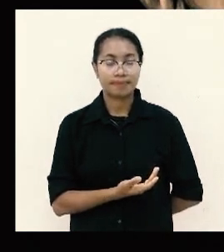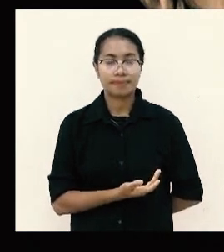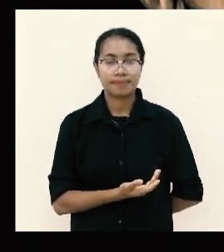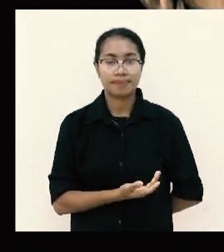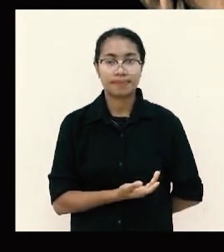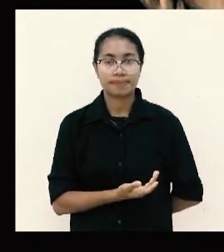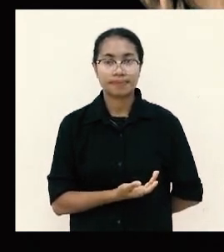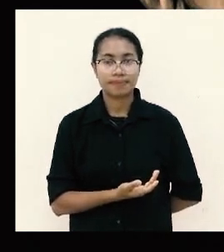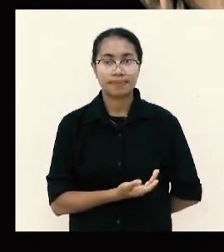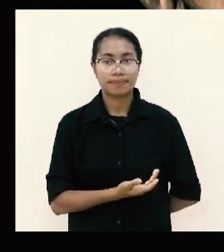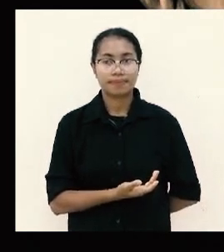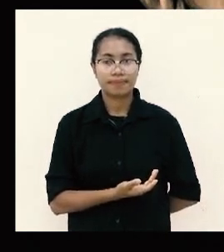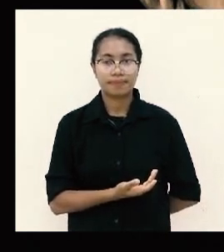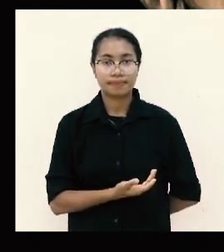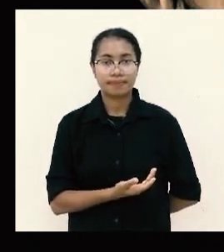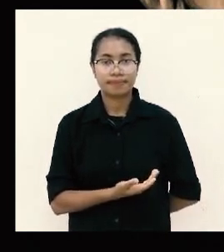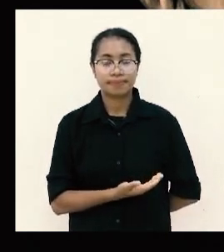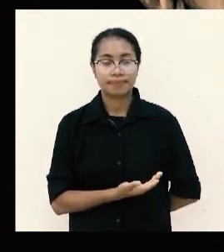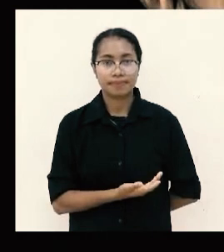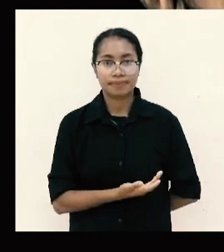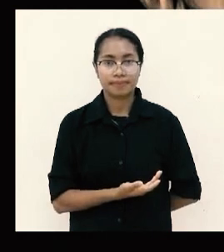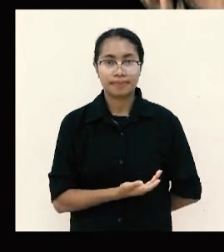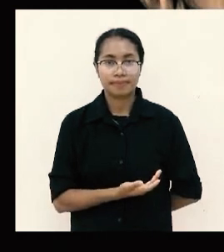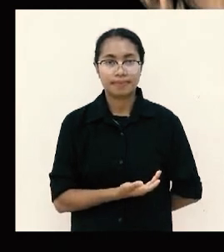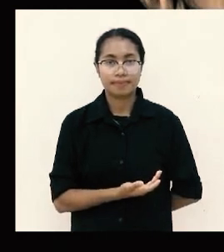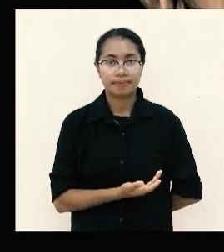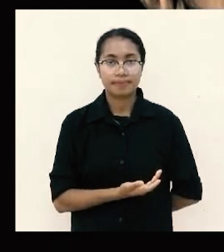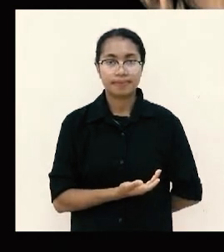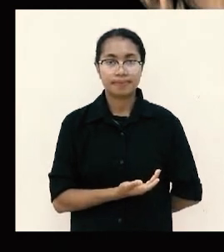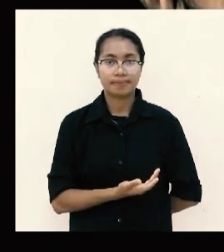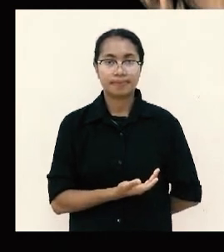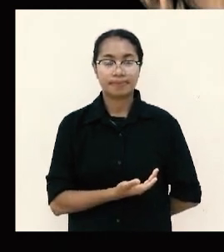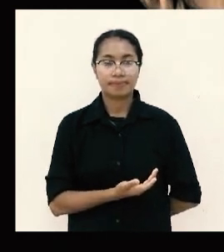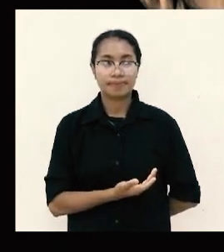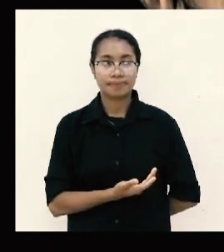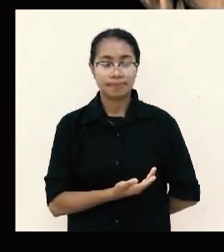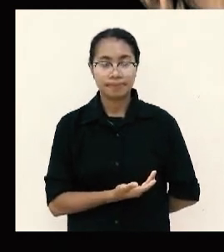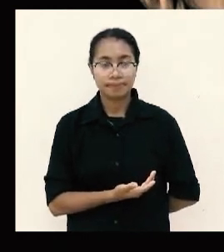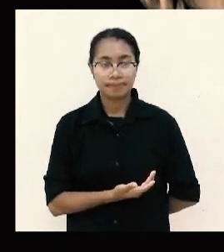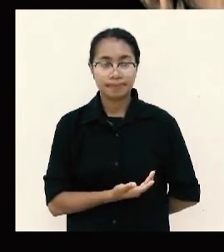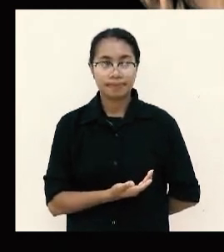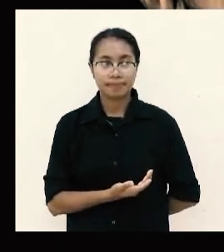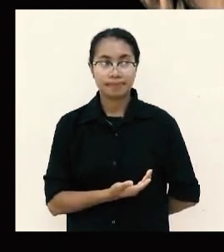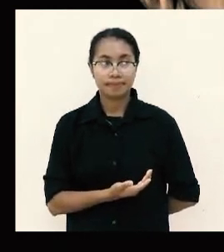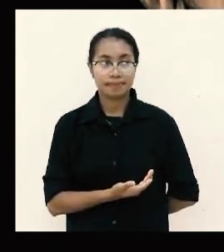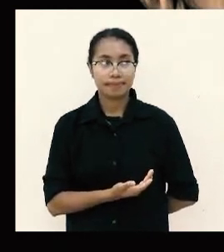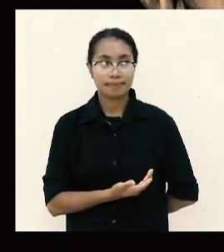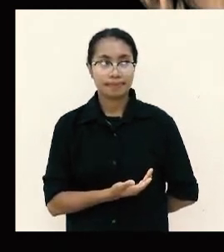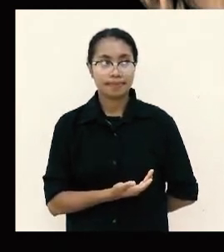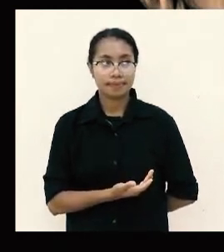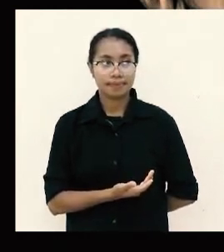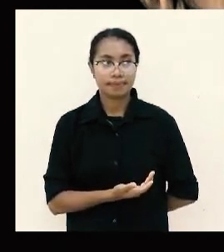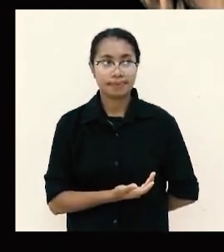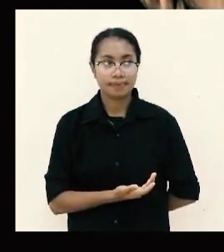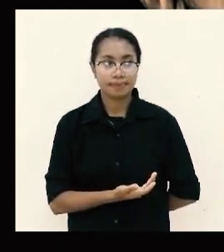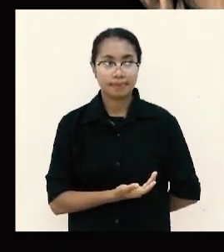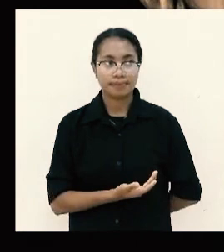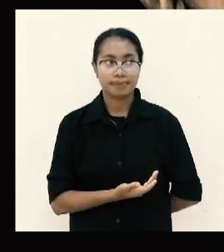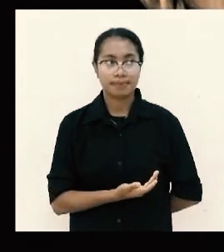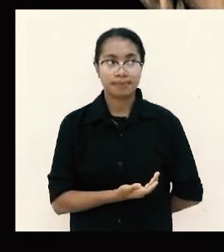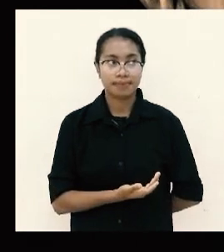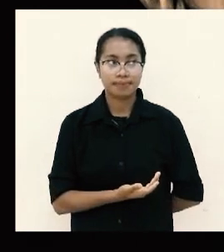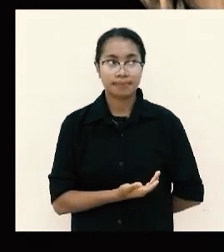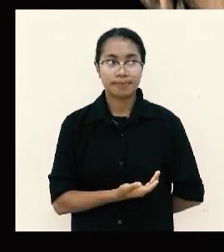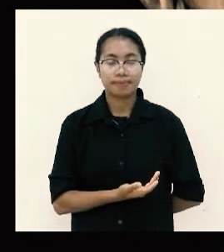kenakan kepada anak-anak mulia laki dan perempuan demikianlah kamu akan merampasi orang Mesir minta